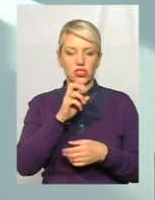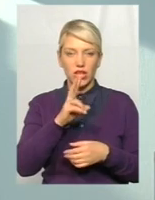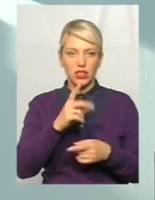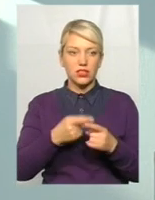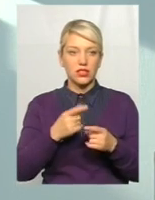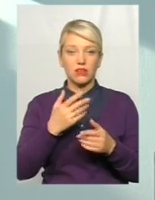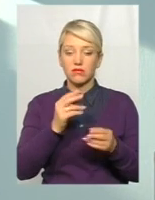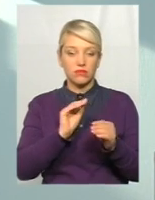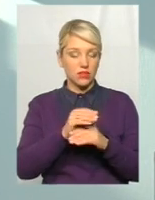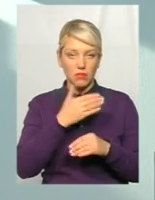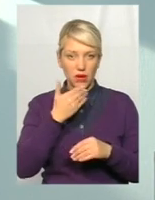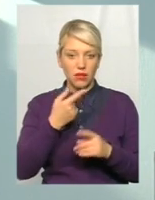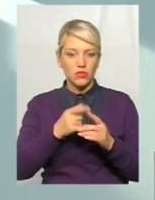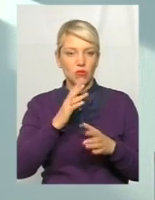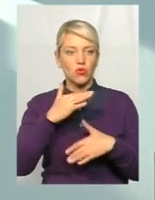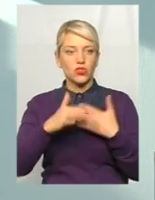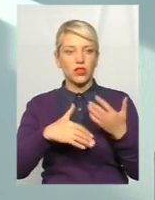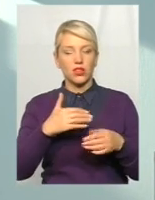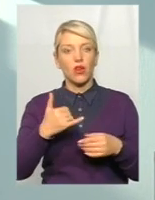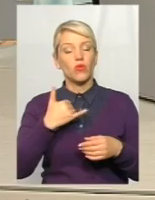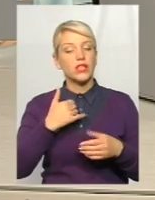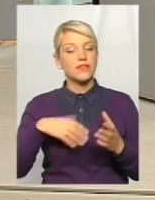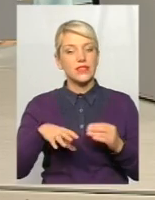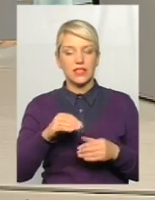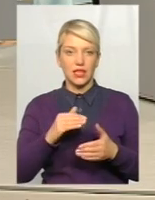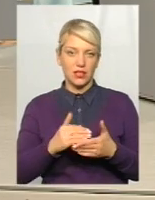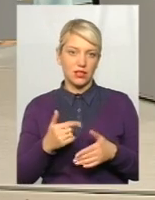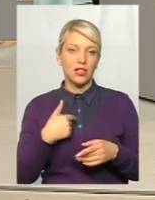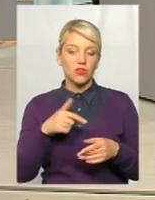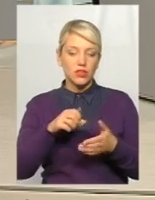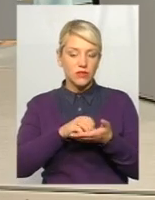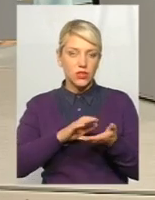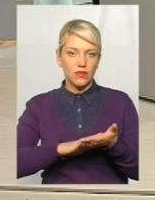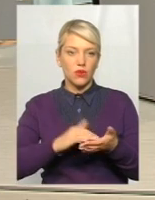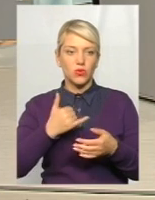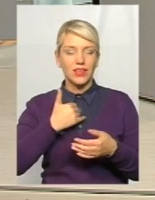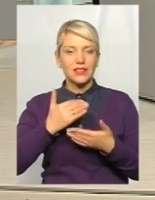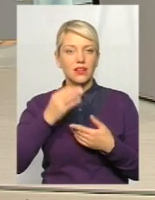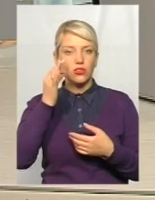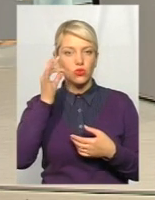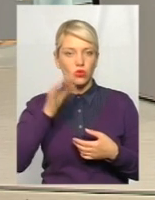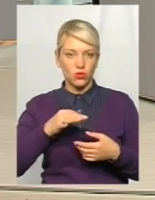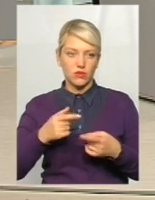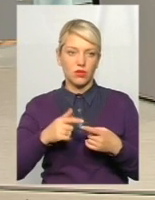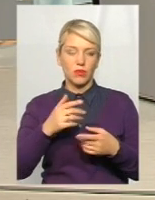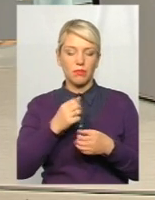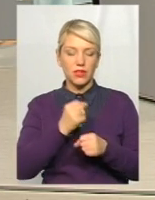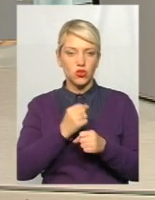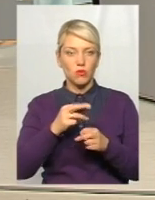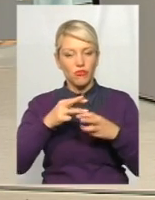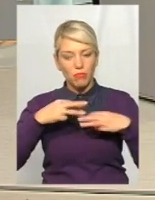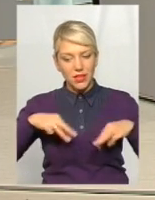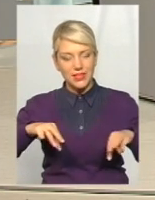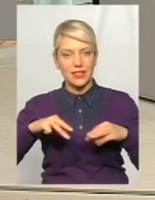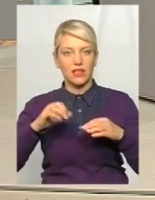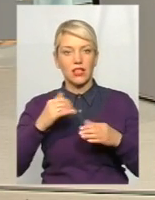шкандаль, як це ви так зробили. В нас же це все є. В нас є досвід, ми працюємо з міською міською адміністрацією, з рядами міністерств. Ну, щодо,